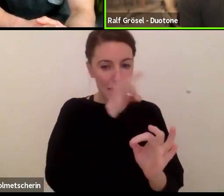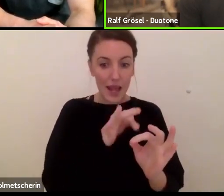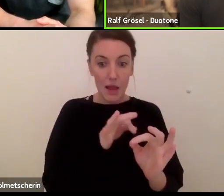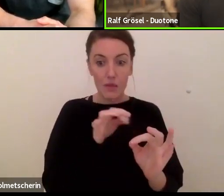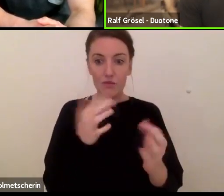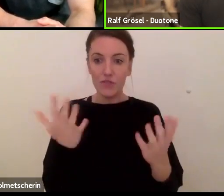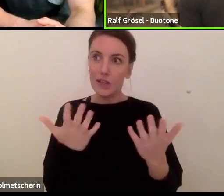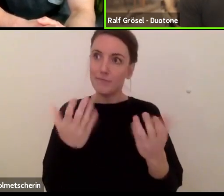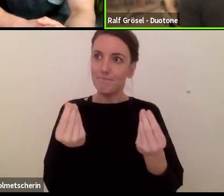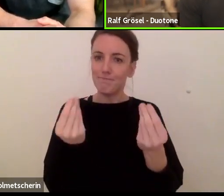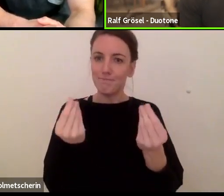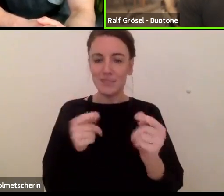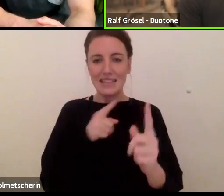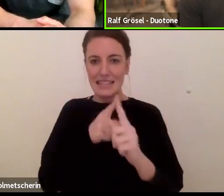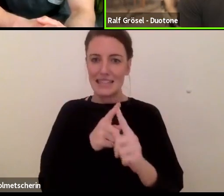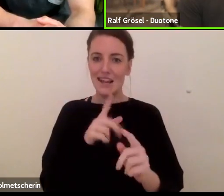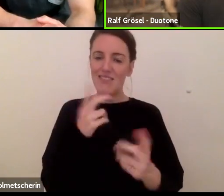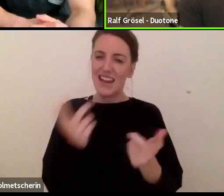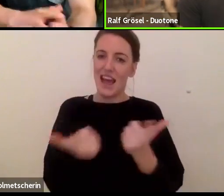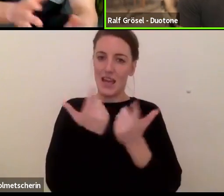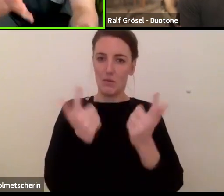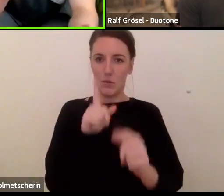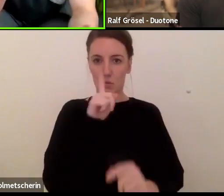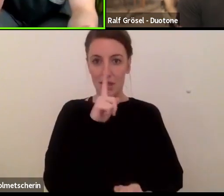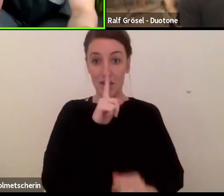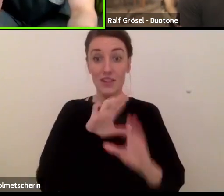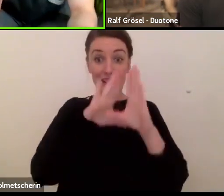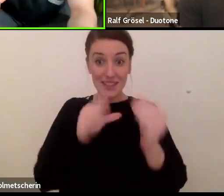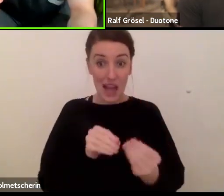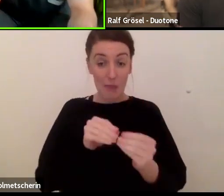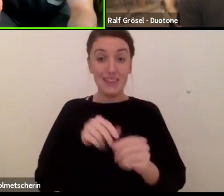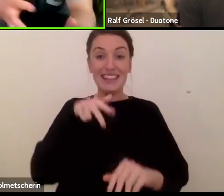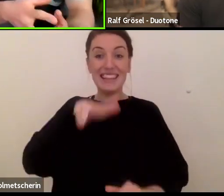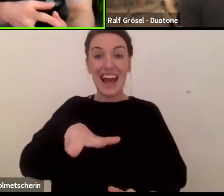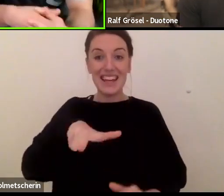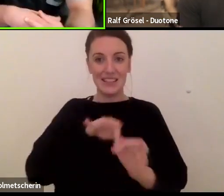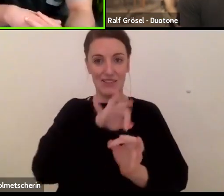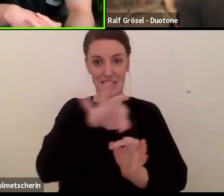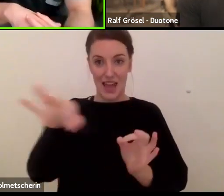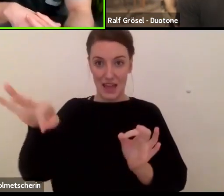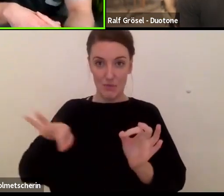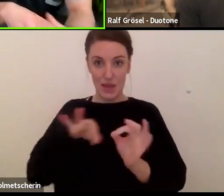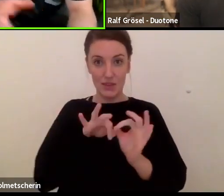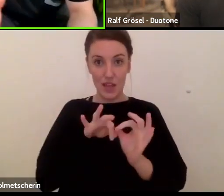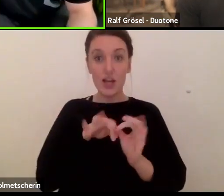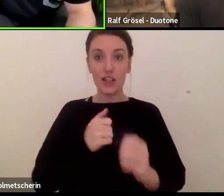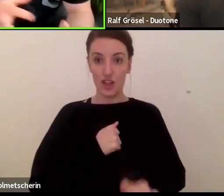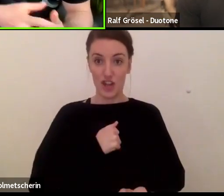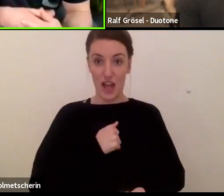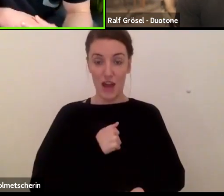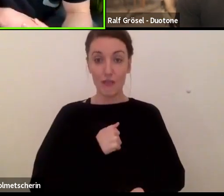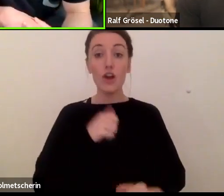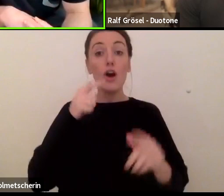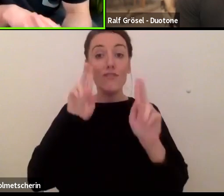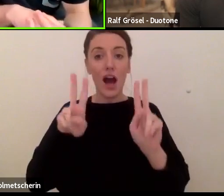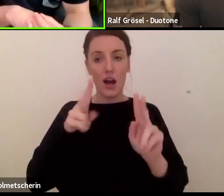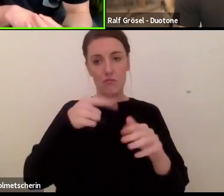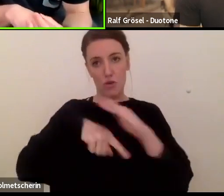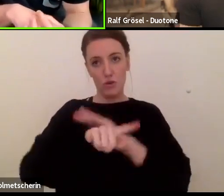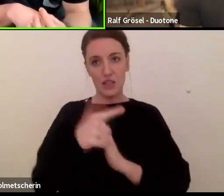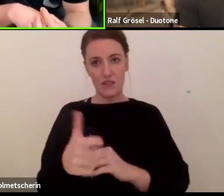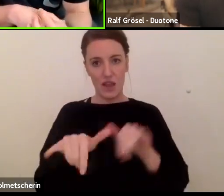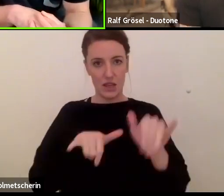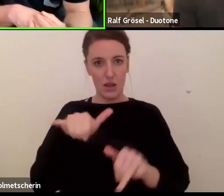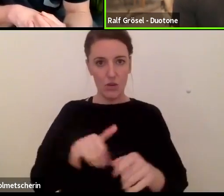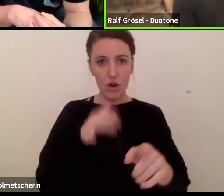wog unter 2 Kilo, 1,91 Kilo. Wie viel hat jetzt der 13er? Bitte? Wie viel hat der Juice jetzt zum Beispiel für mich?